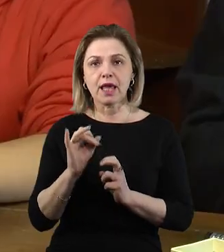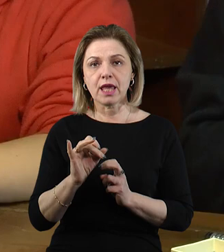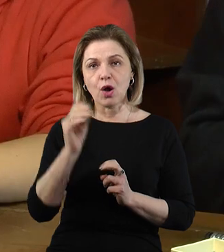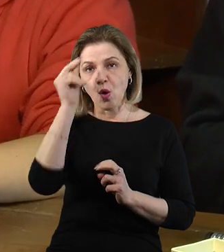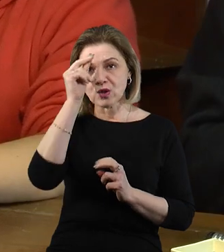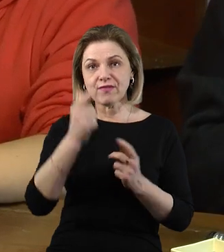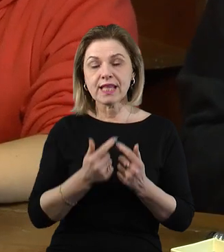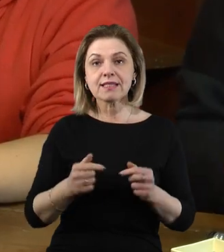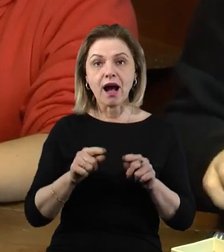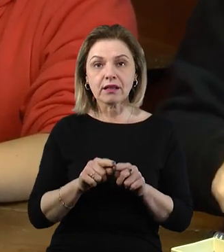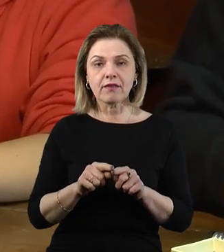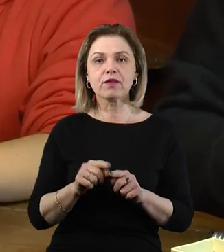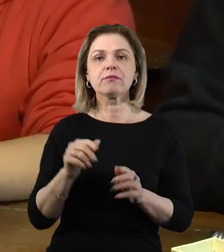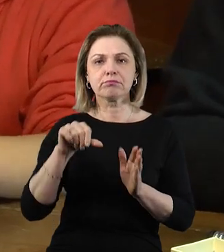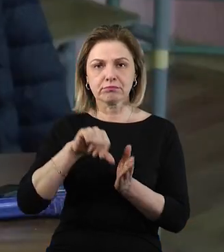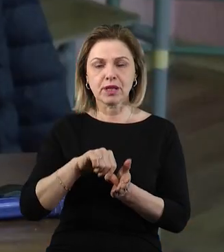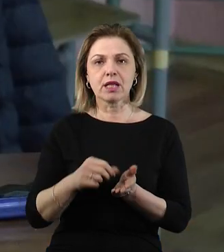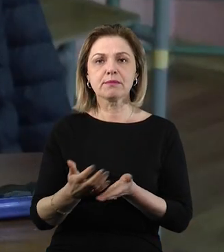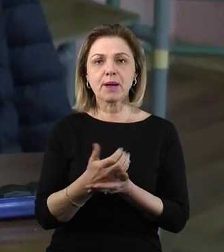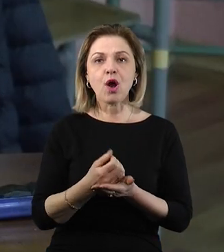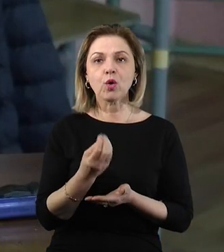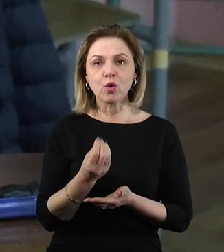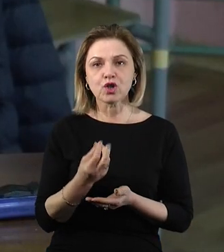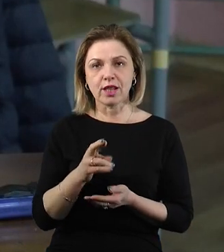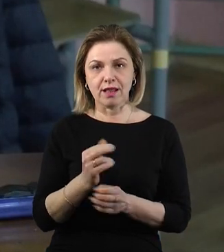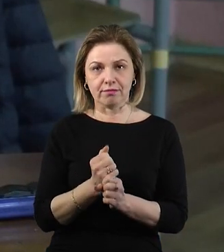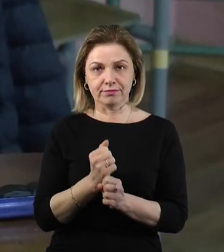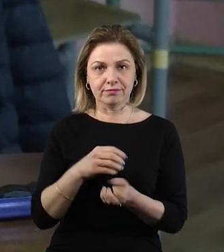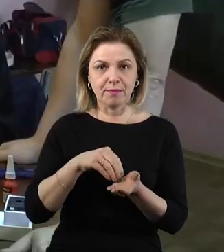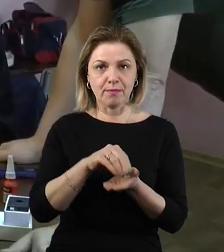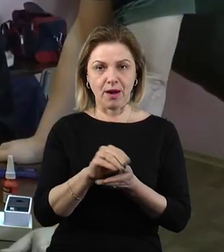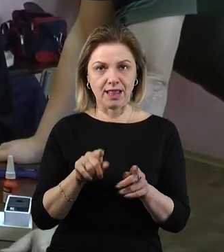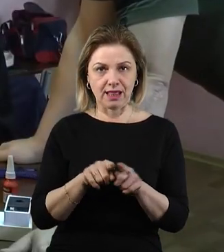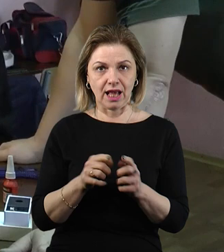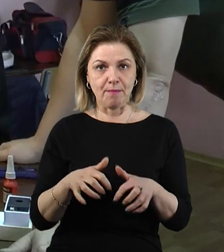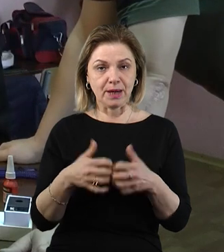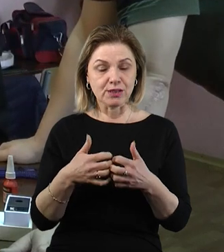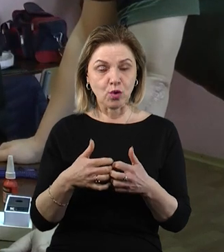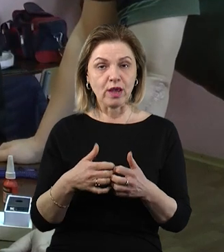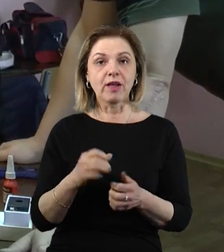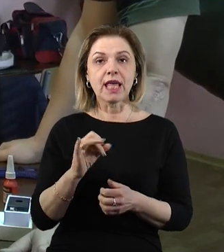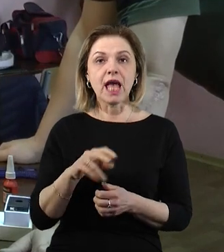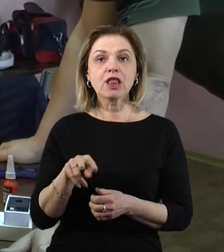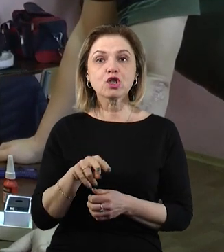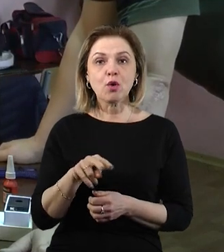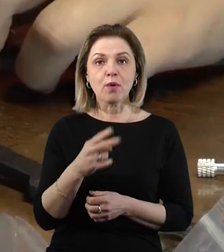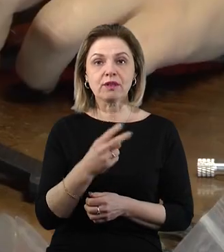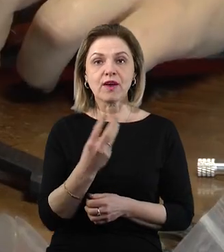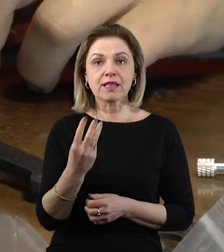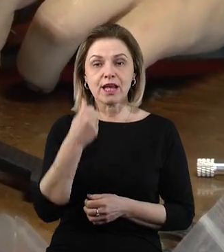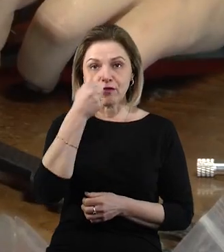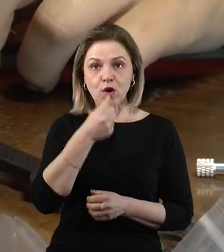освітніх закладів долучаються до збирання грошей на придбання таких пристроїв. У Веснянській громаді з листопада 2023